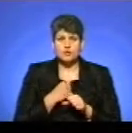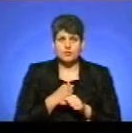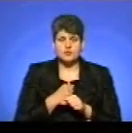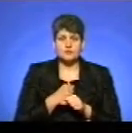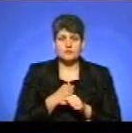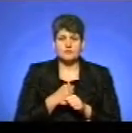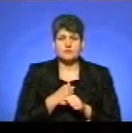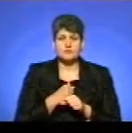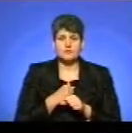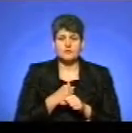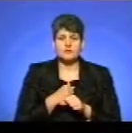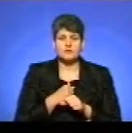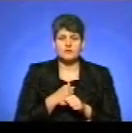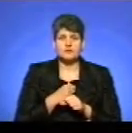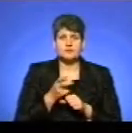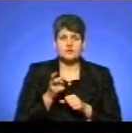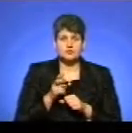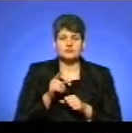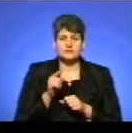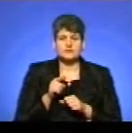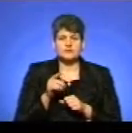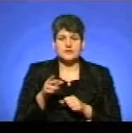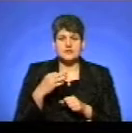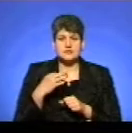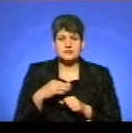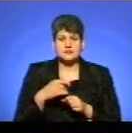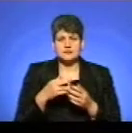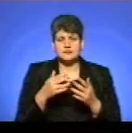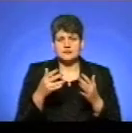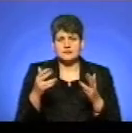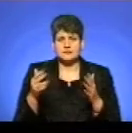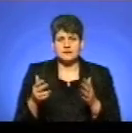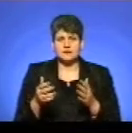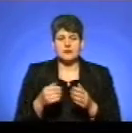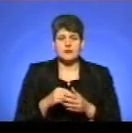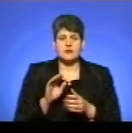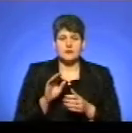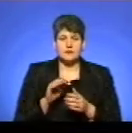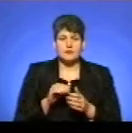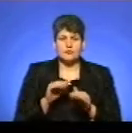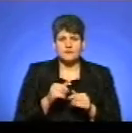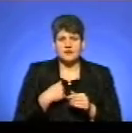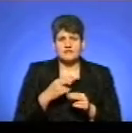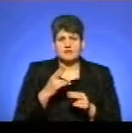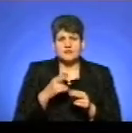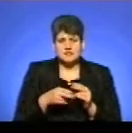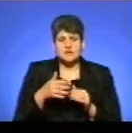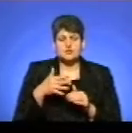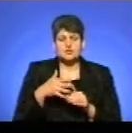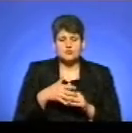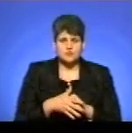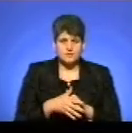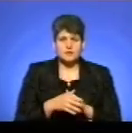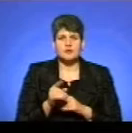приходив, твій синок, то, то, все, все, то, все, все, я йому вірила. Потім, в кінці кінців, я це зрозуміла,